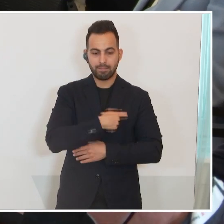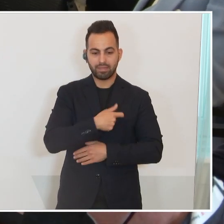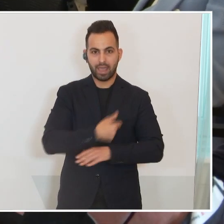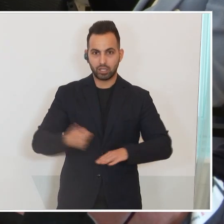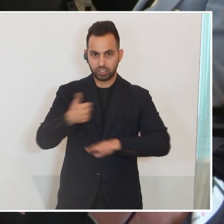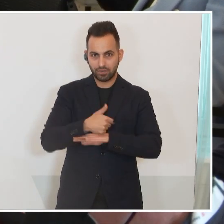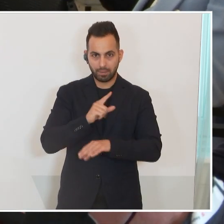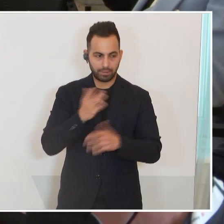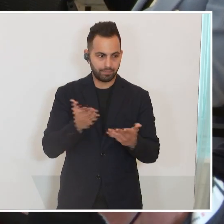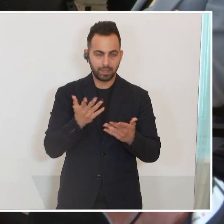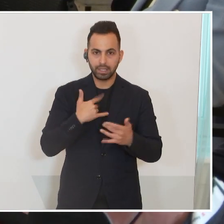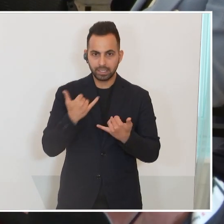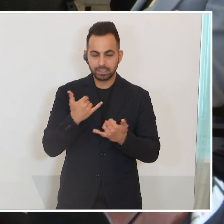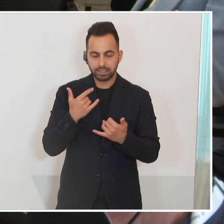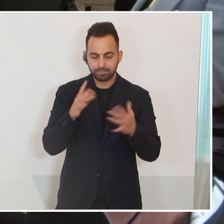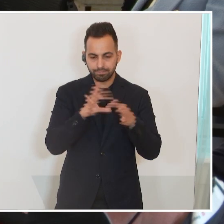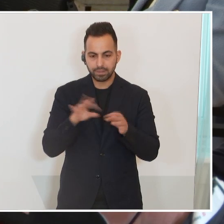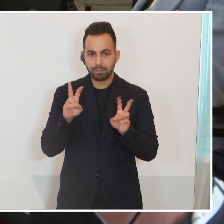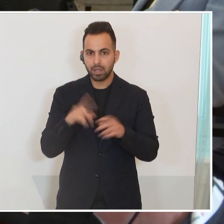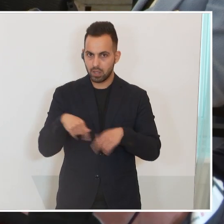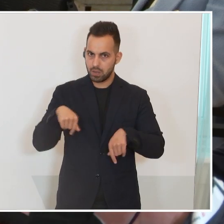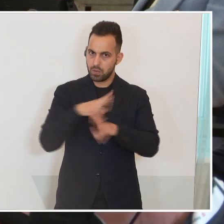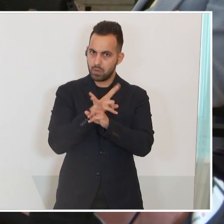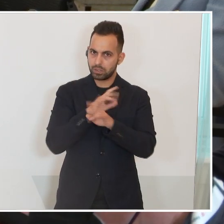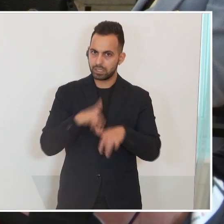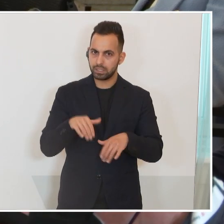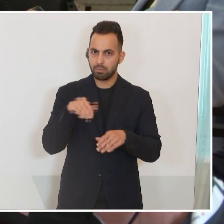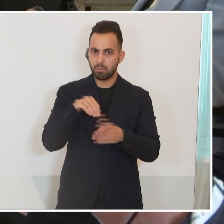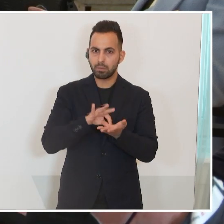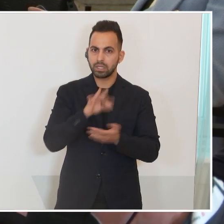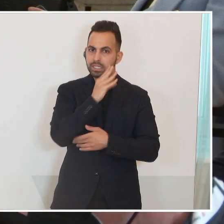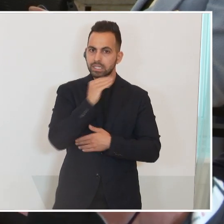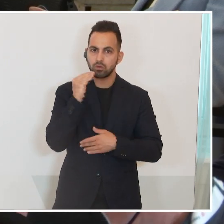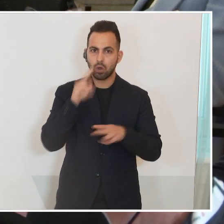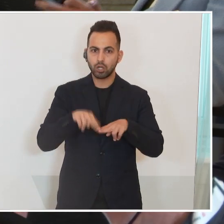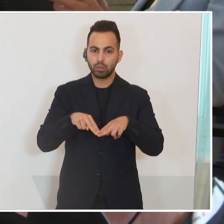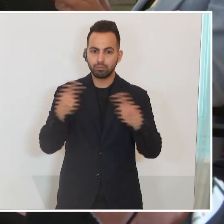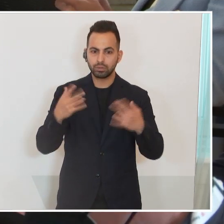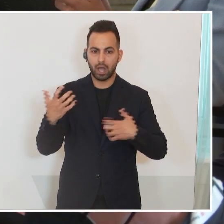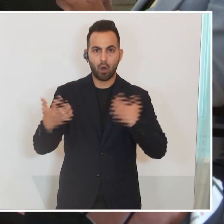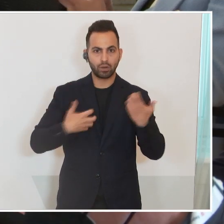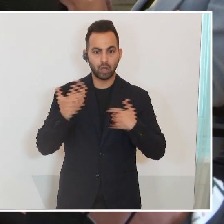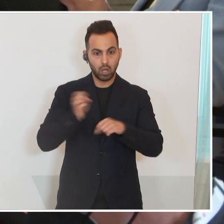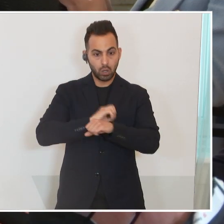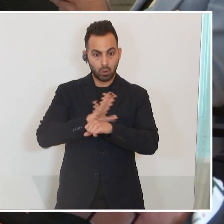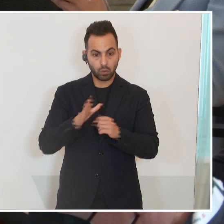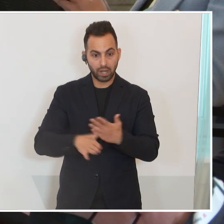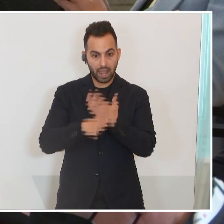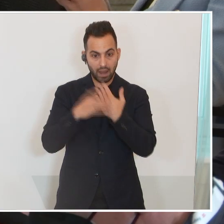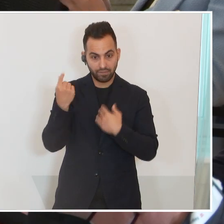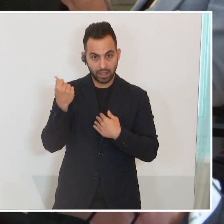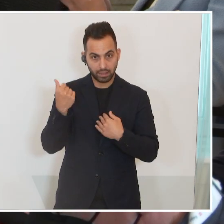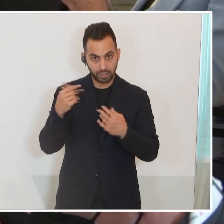banal wirken angesichts der Schilderungen, aber in Österreich sorgt die Casa Seniorenbund für Aufregung. Sind diese Corona-Hilfsgelder aus Ihrer Sicht